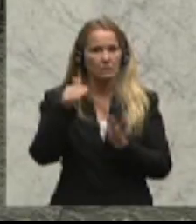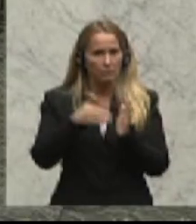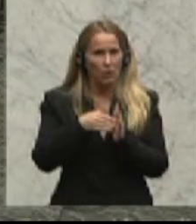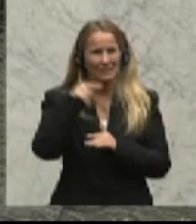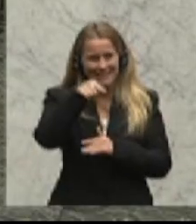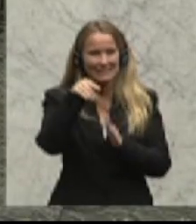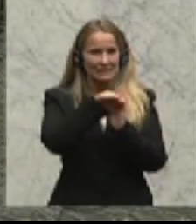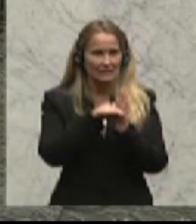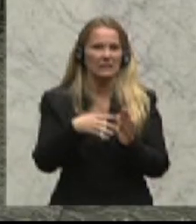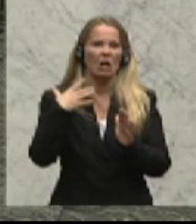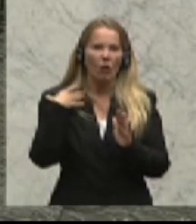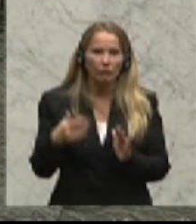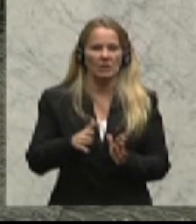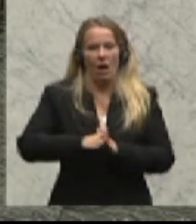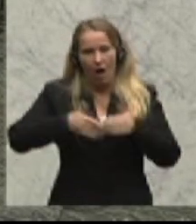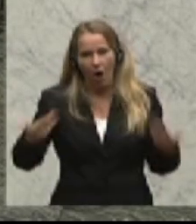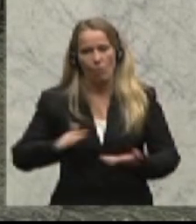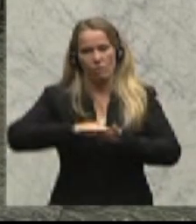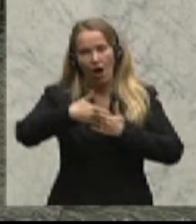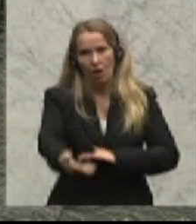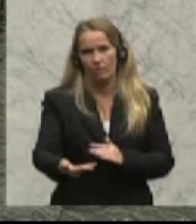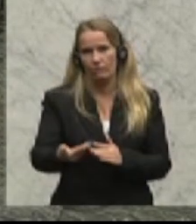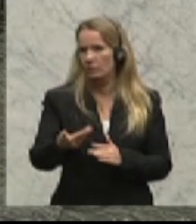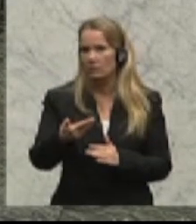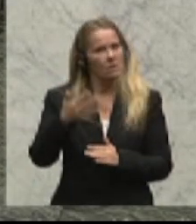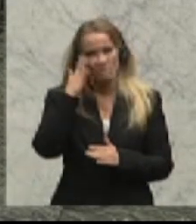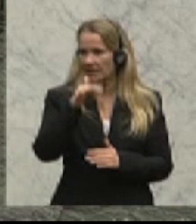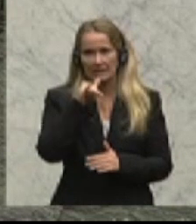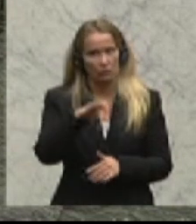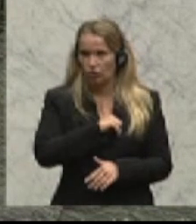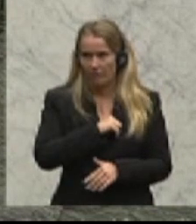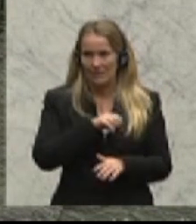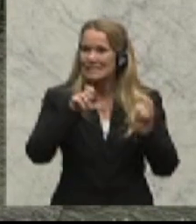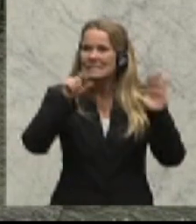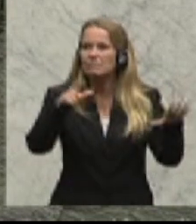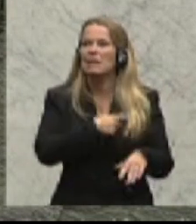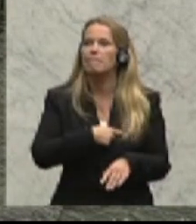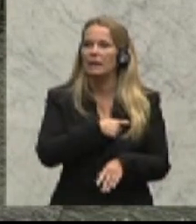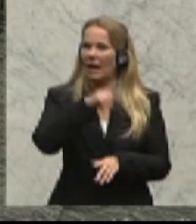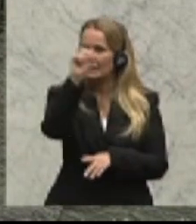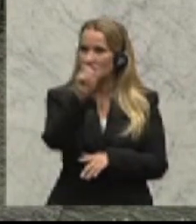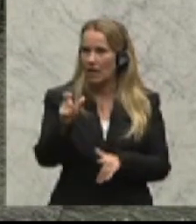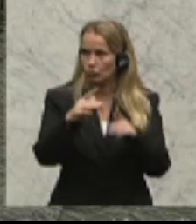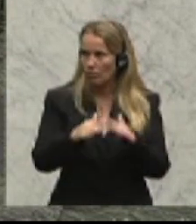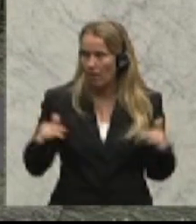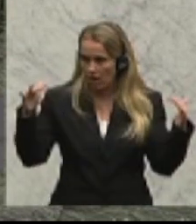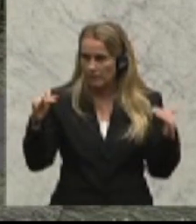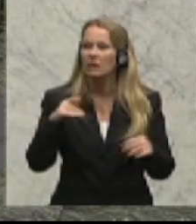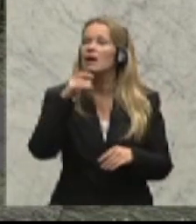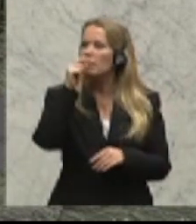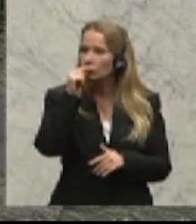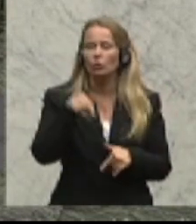Gesetz wieder aufschnüren zu können. Das wird nicht gelingen bei 17 Parteien im italienischen Parlament. Das heißt,